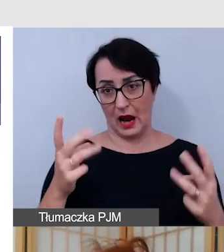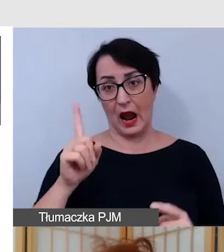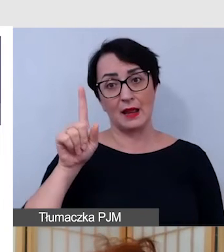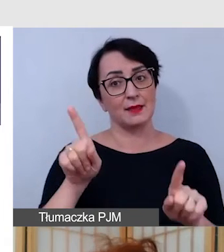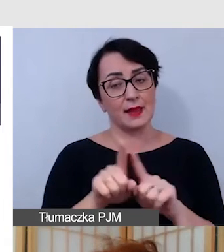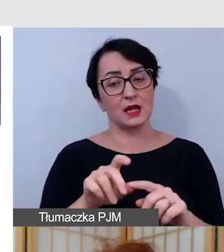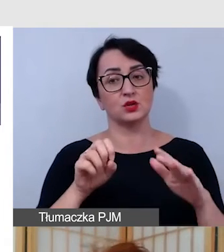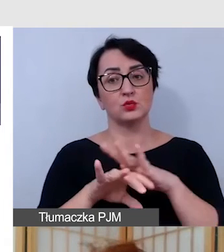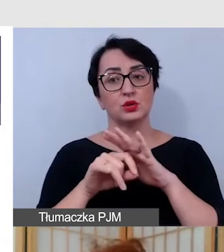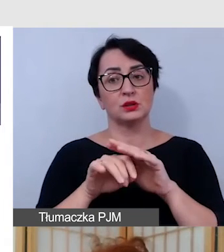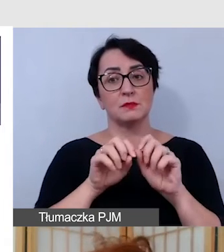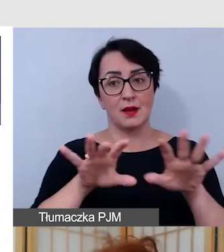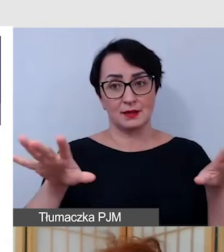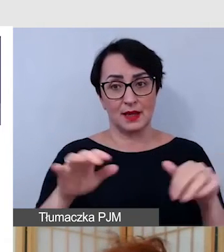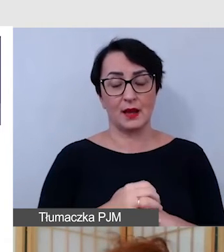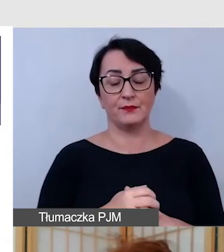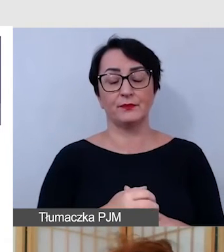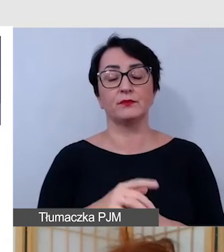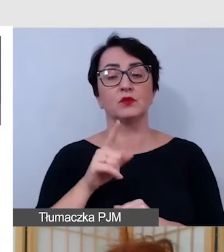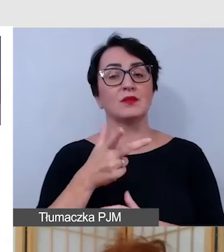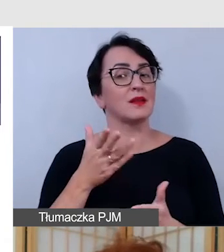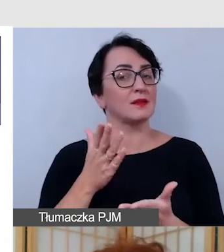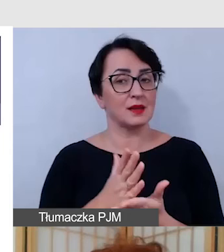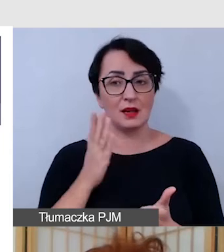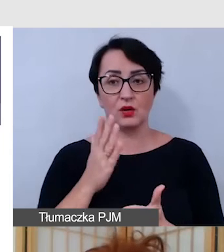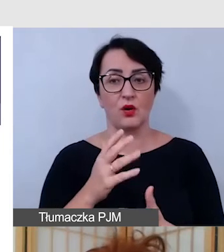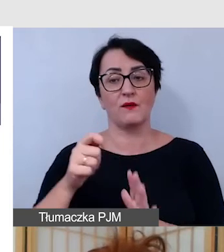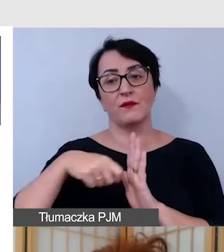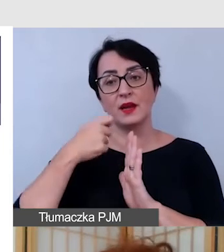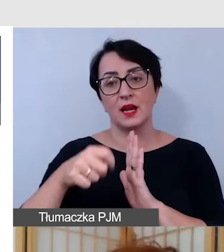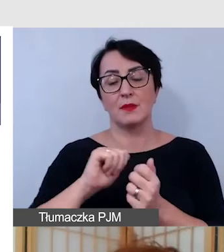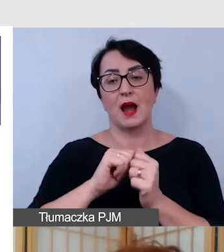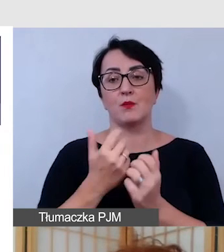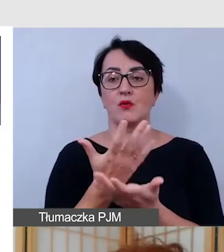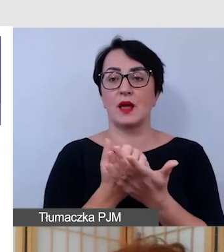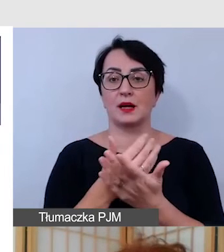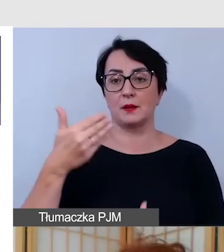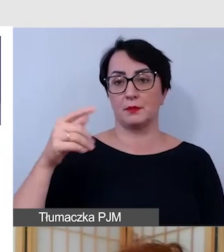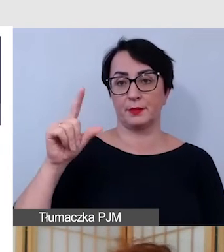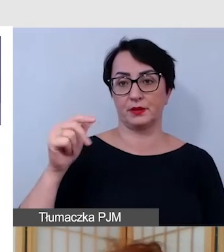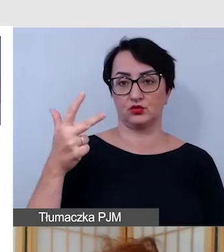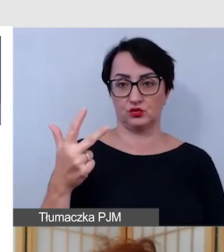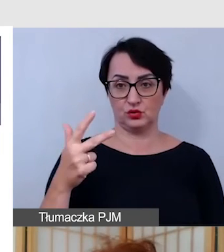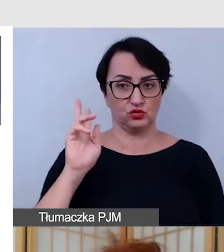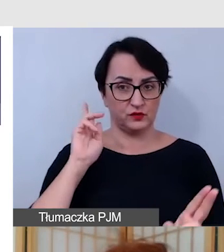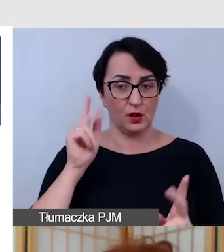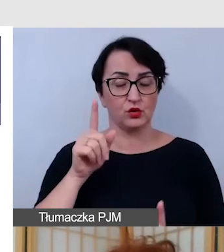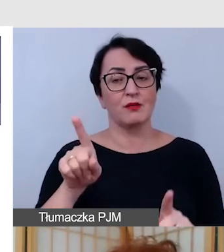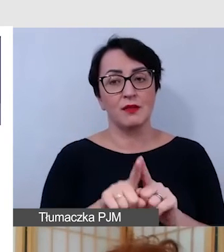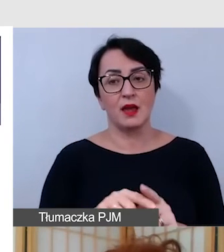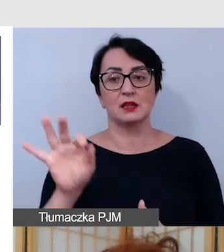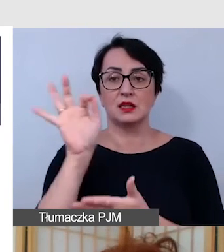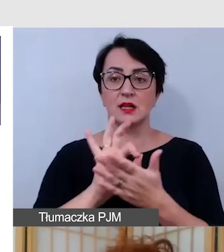multimedia nie kojarzmy tylko i wyłącznie z filmami czy z nagraniami MP3. To są przede wszystkim również rysunki,